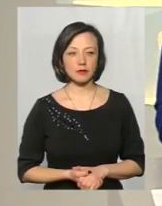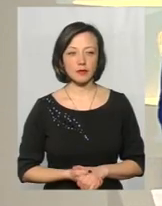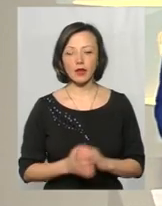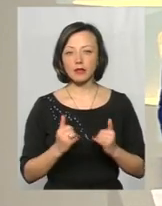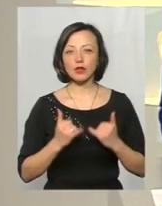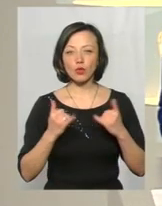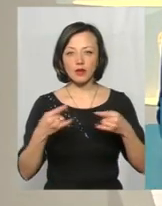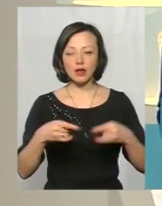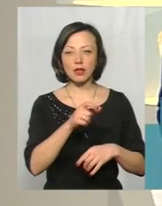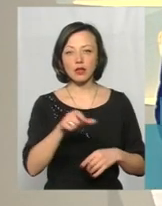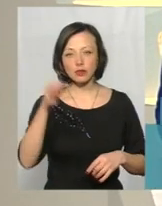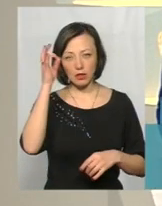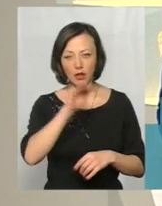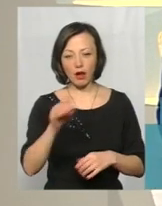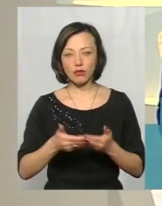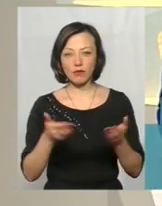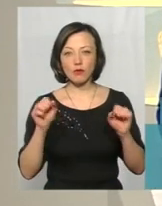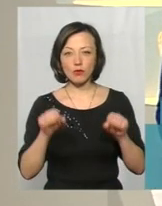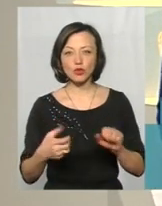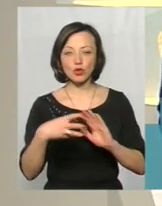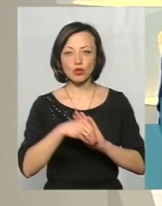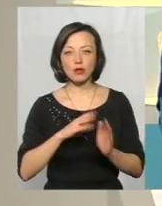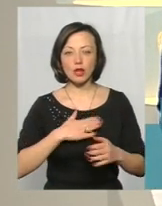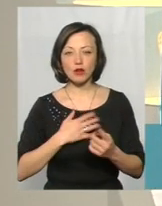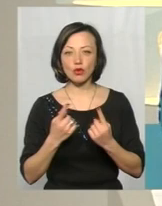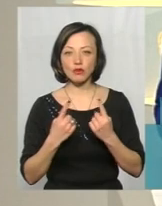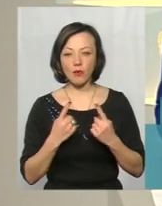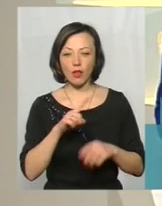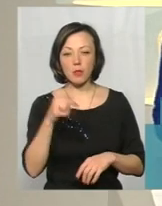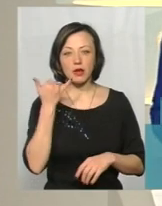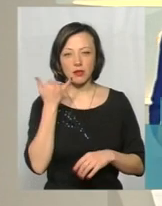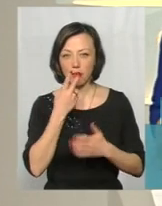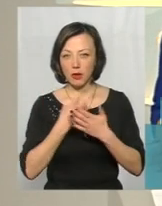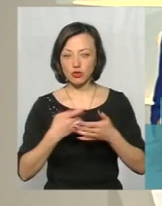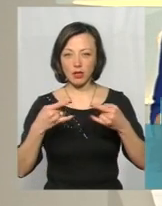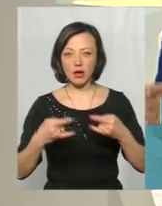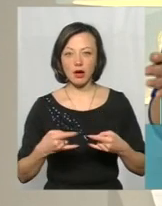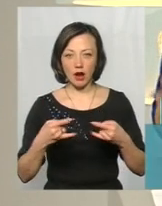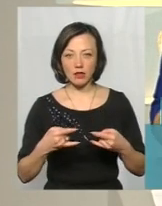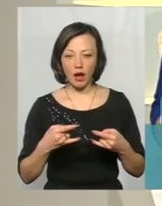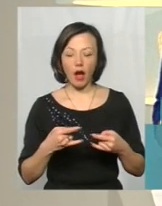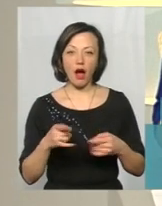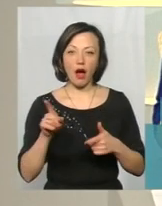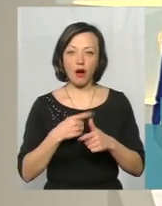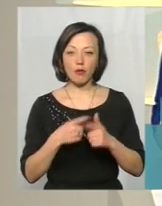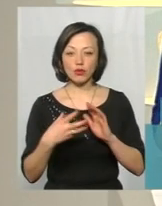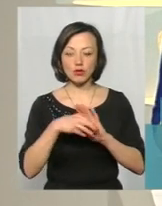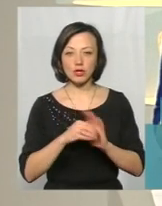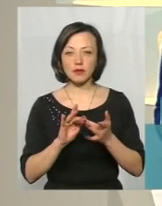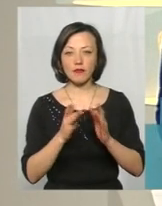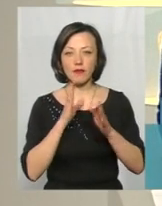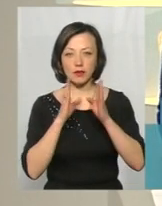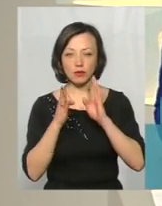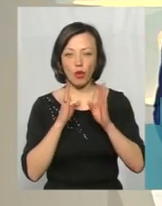Шановні глядачі, я нагадую, що ви також можете долучитись до нашої розмови, номери телефонів бачите на екранах, або долучайтесь у соцмережі